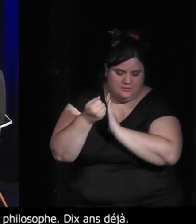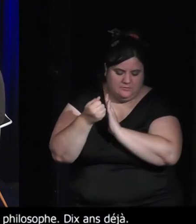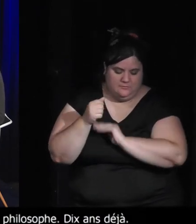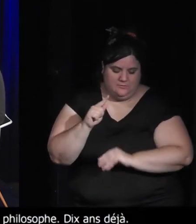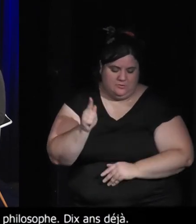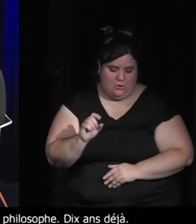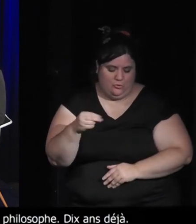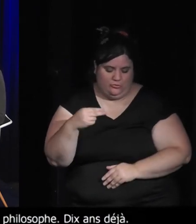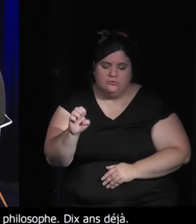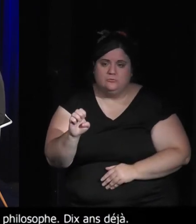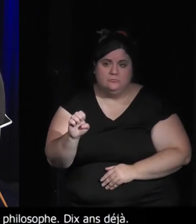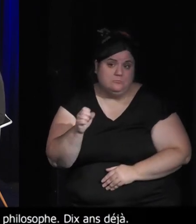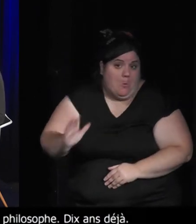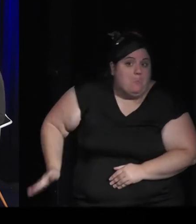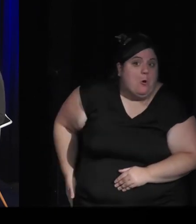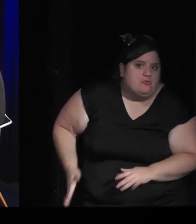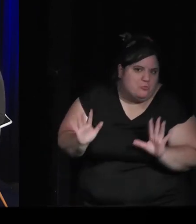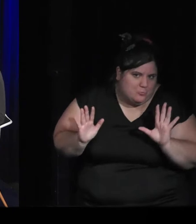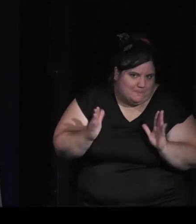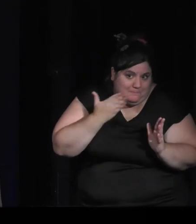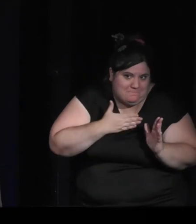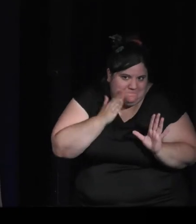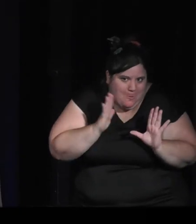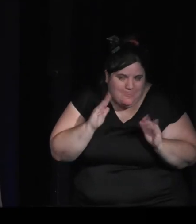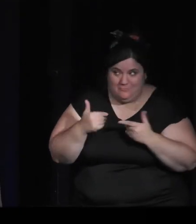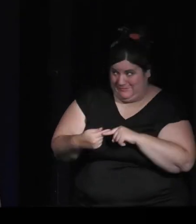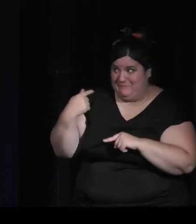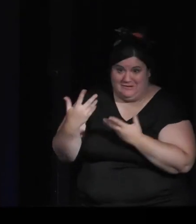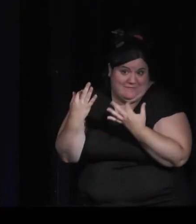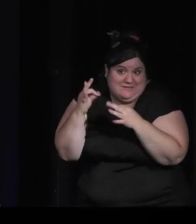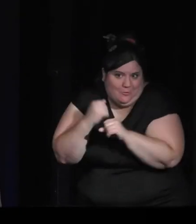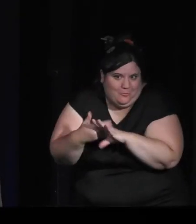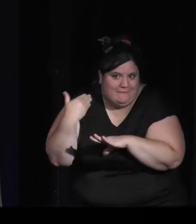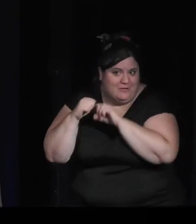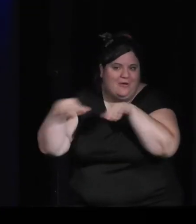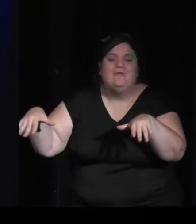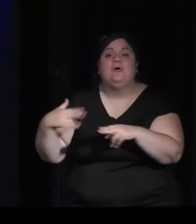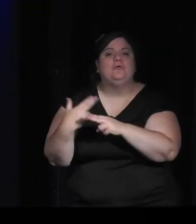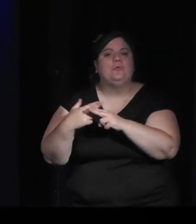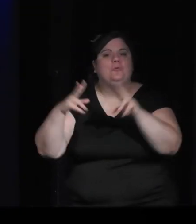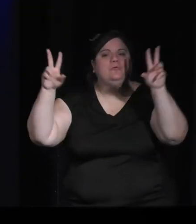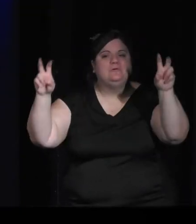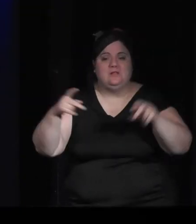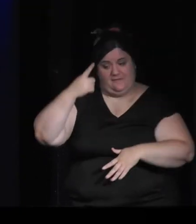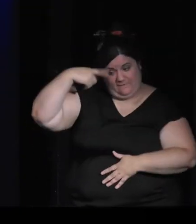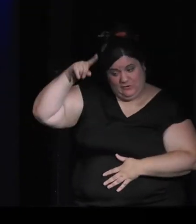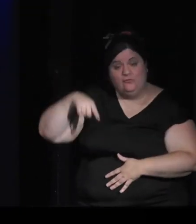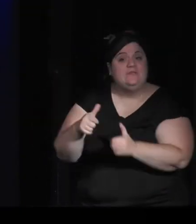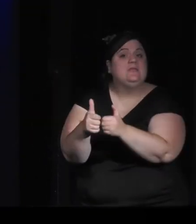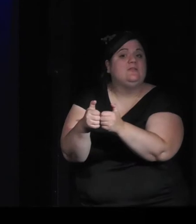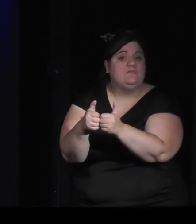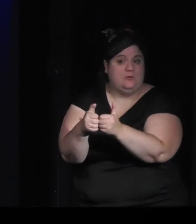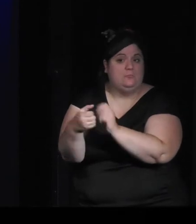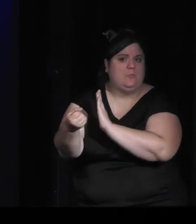Non, c'est bien. C'est en poche en plus. Donc, bref, c'est très bien. Donc, je vous invite à lire Philosophie des jeux vidéo, édition Zone. Et Thomas Planck,